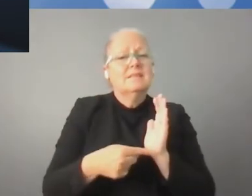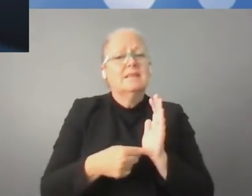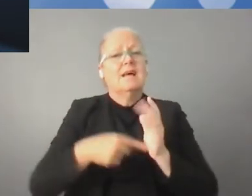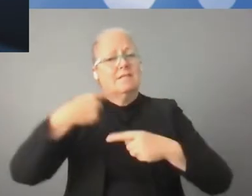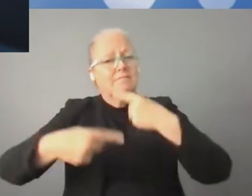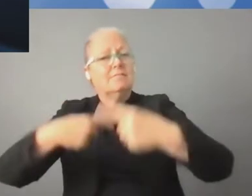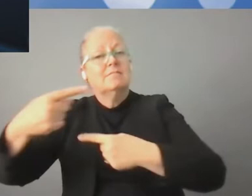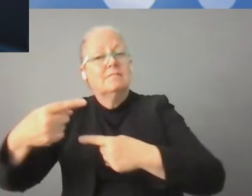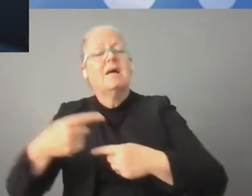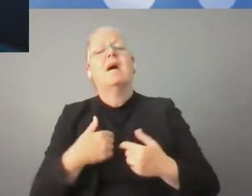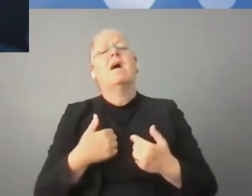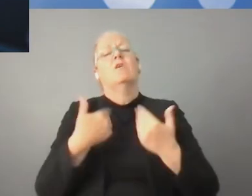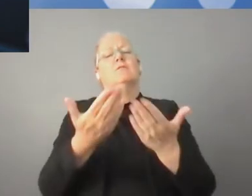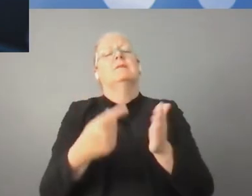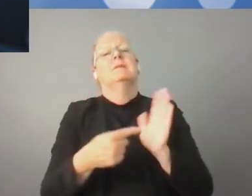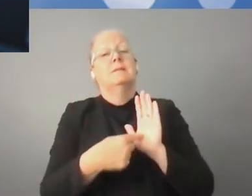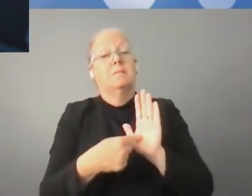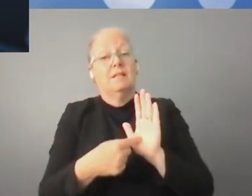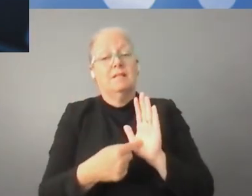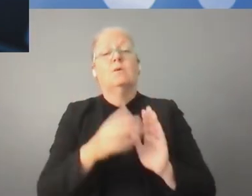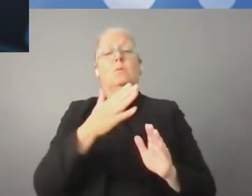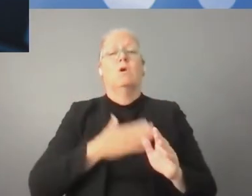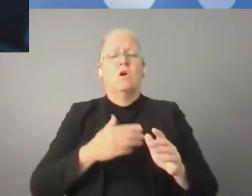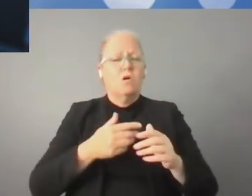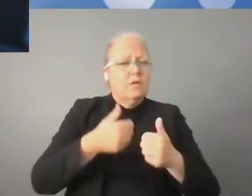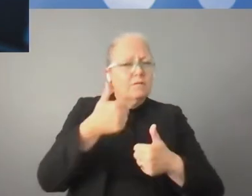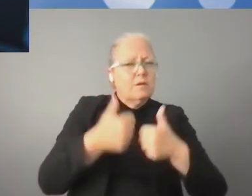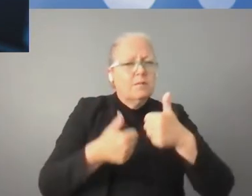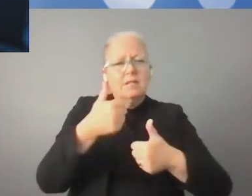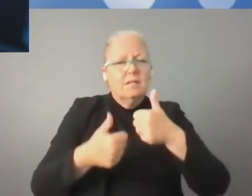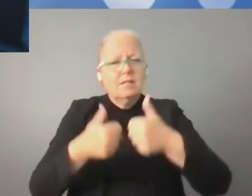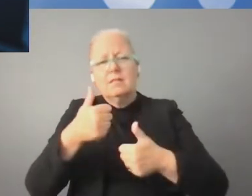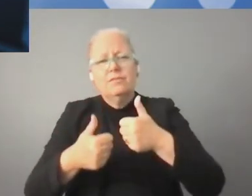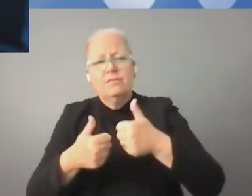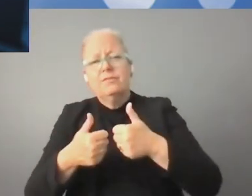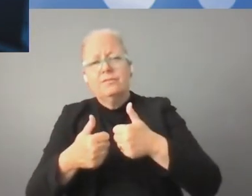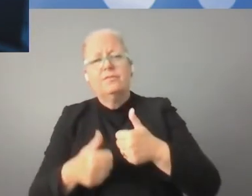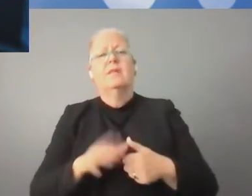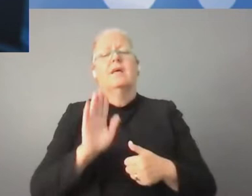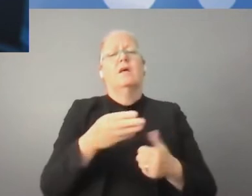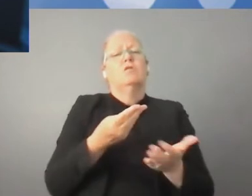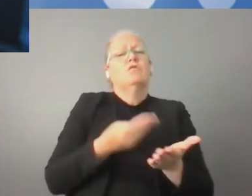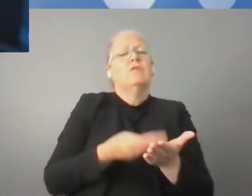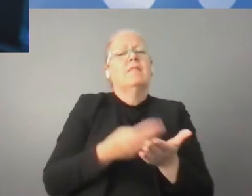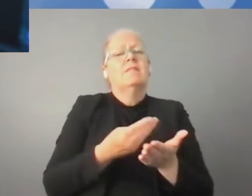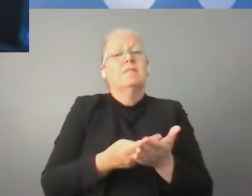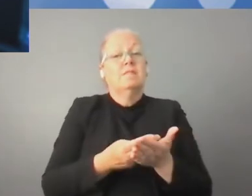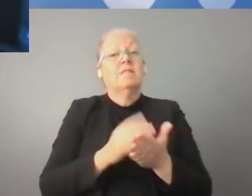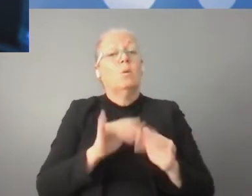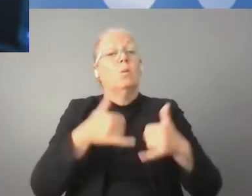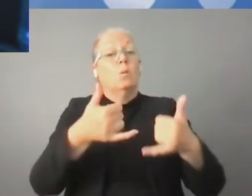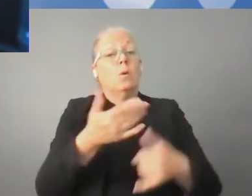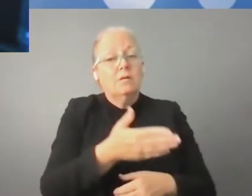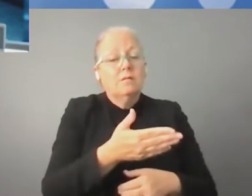na tym polu bardzo wiele się dzieje. Jesteśmy coraz bardziej konkurencyjni.